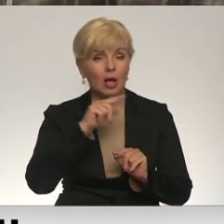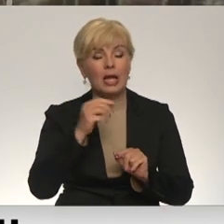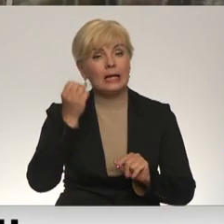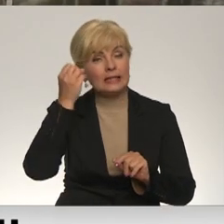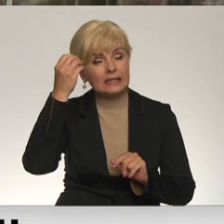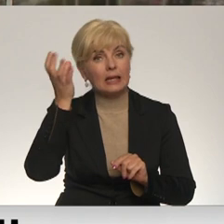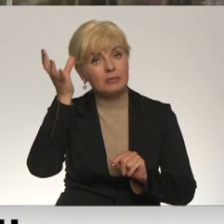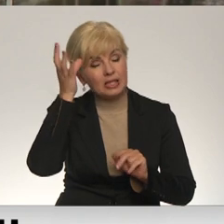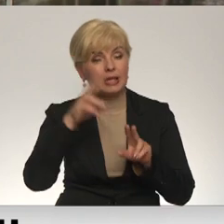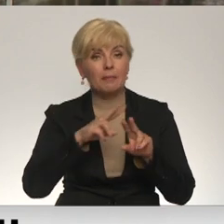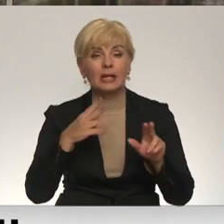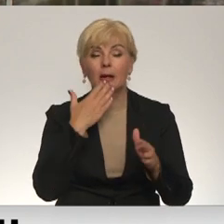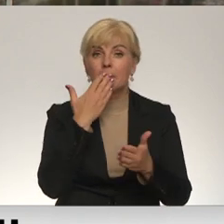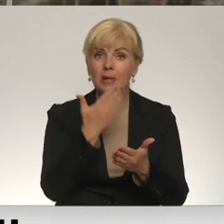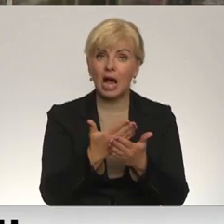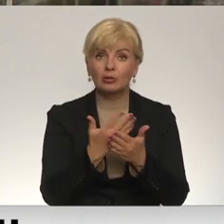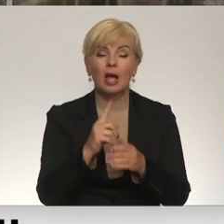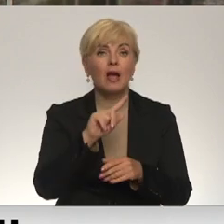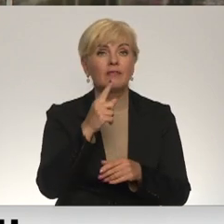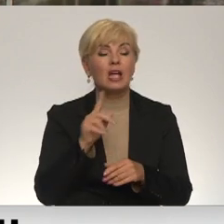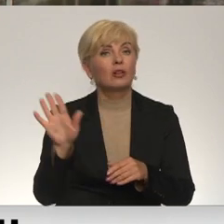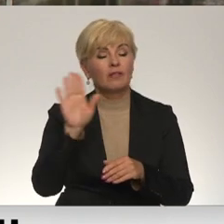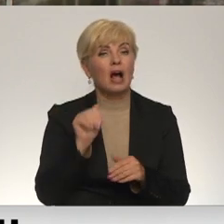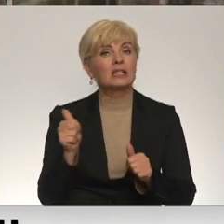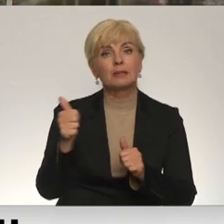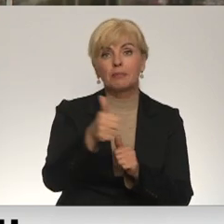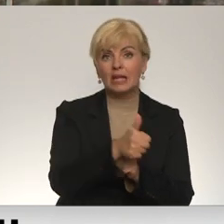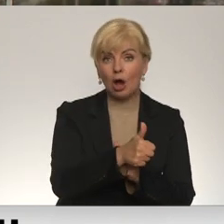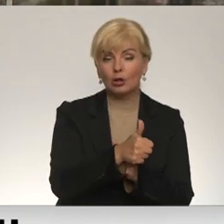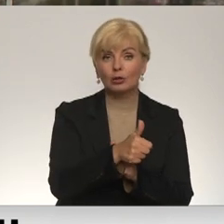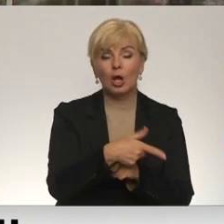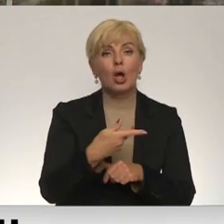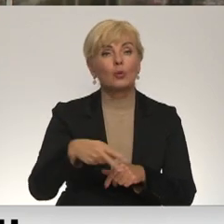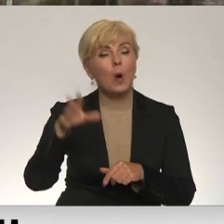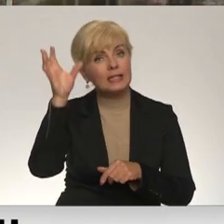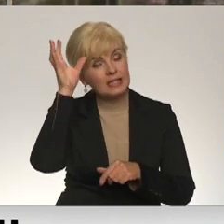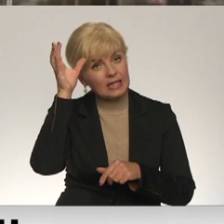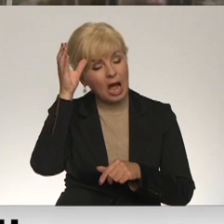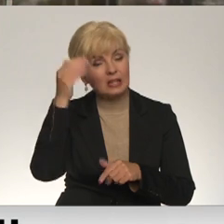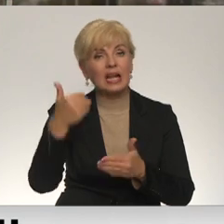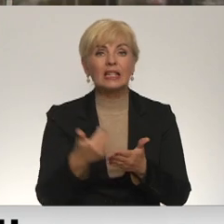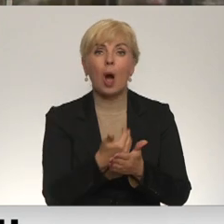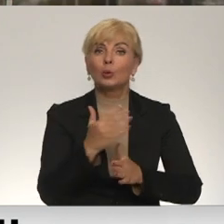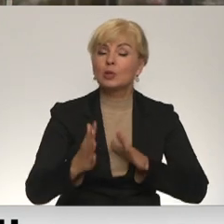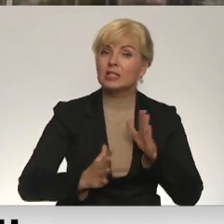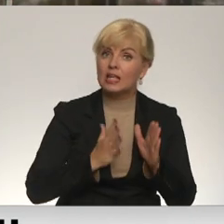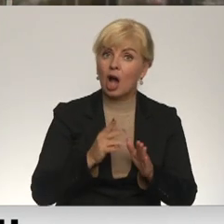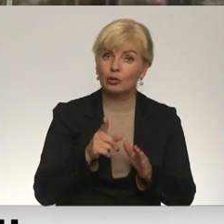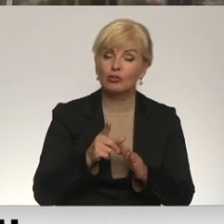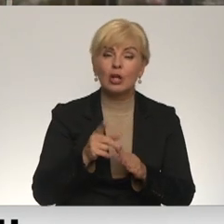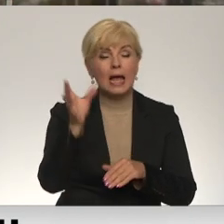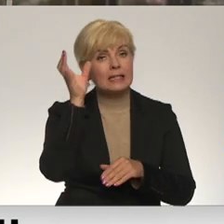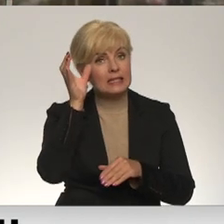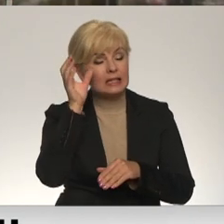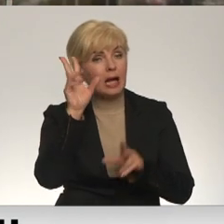zinātnes ministrija pieteica, ka vien no balsts prioritātēm jauno zinātnieku sagatavošanā. Tas zinātnieku un pētnieku